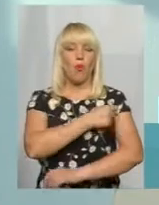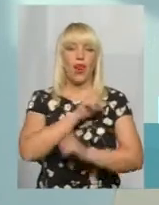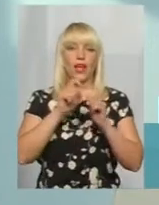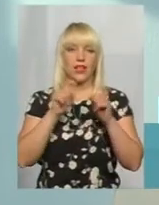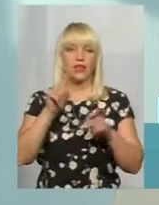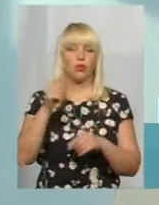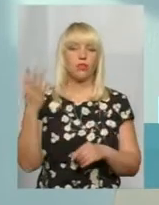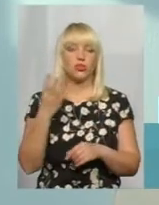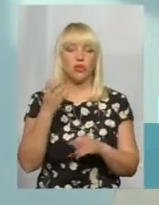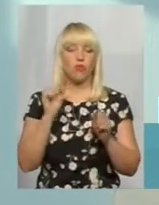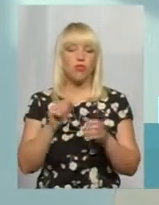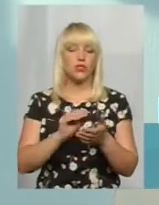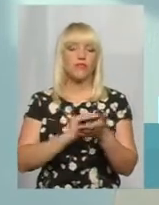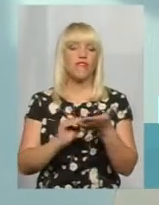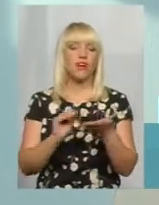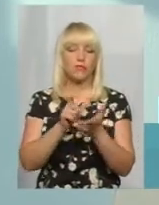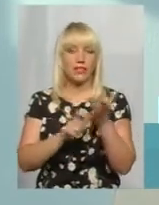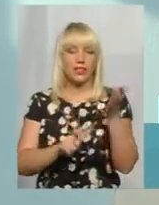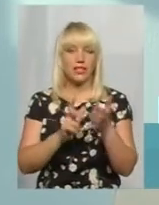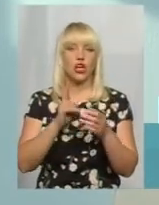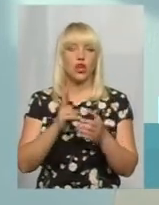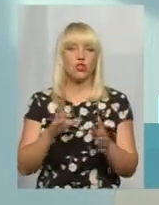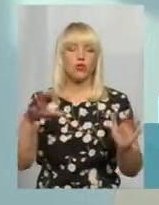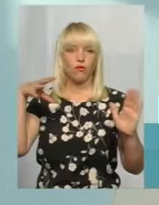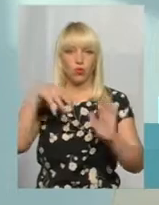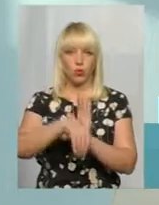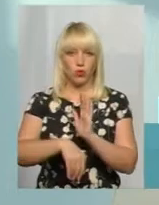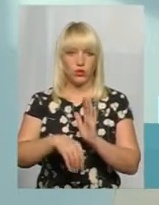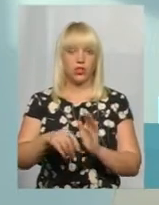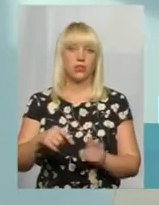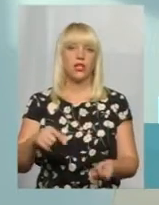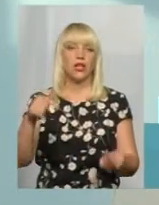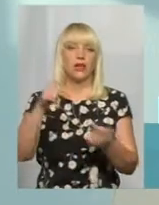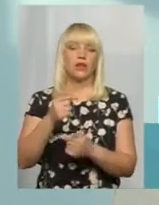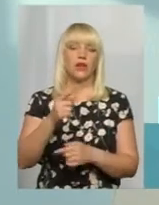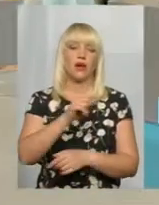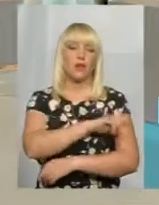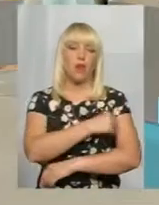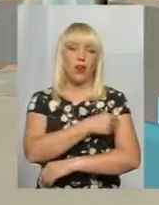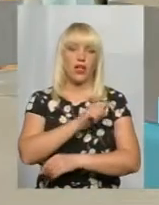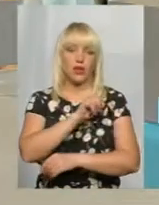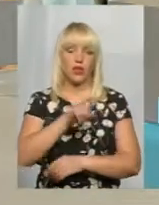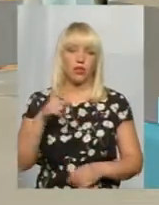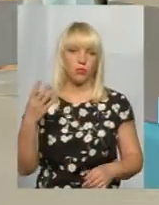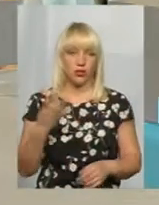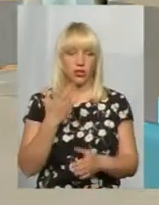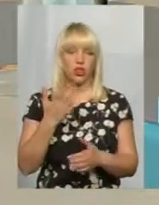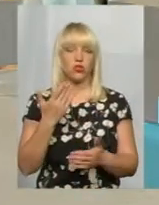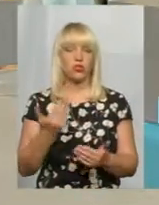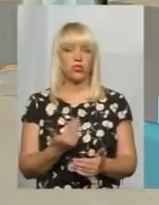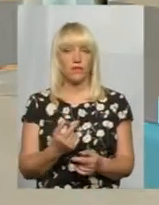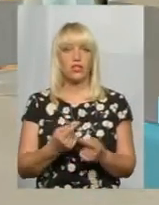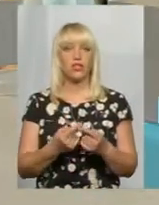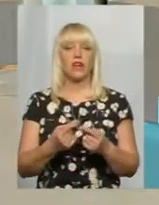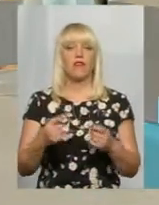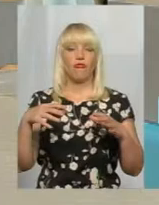тільки тому хворому, який знаходиться в зоні обслуговування четвертої поліклініки. Тобто, навіть якщо мешканець міста, але він звернувся за